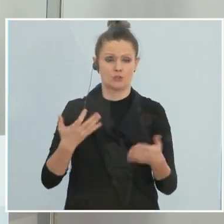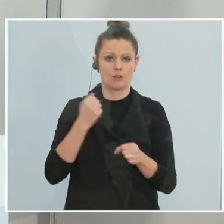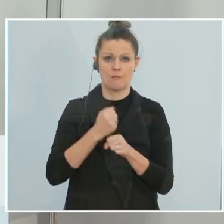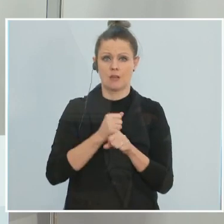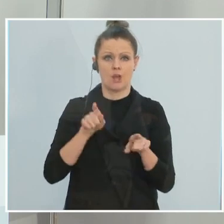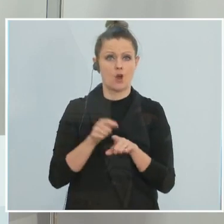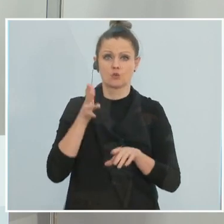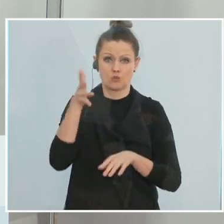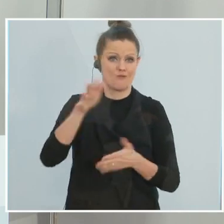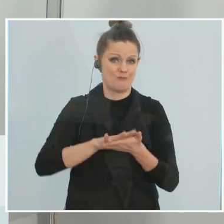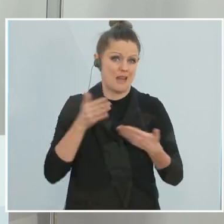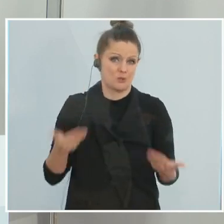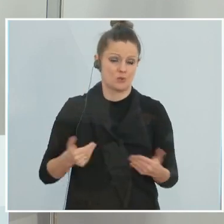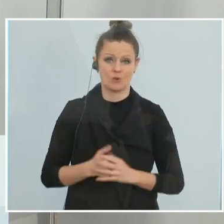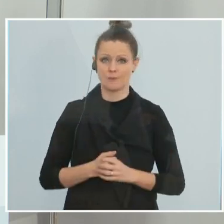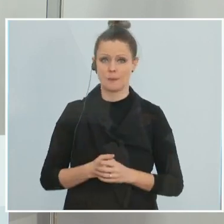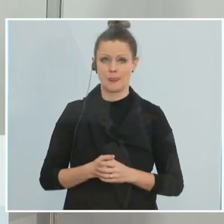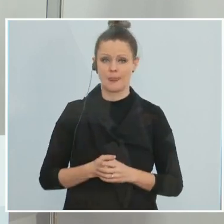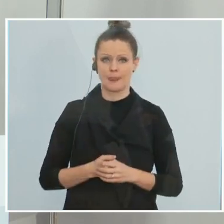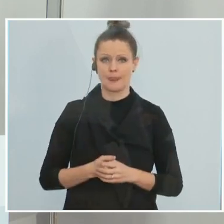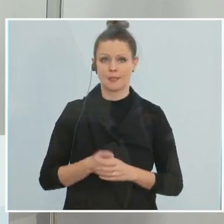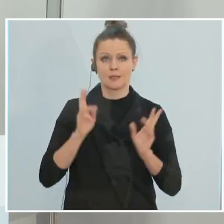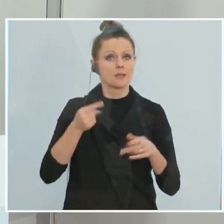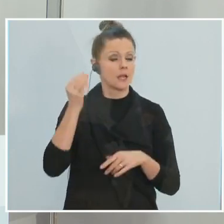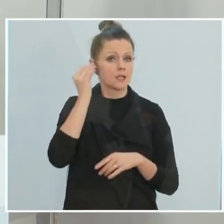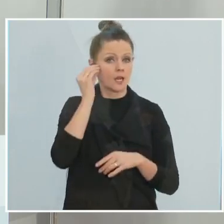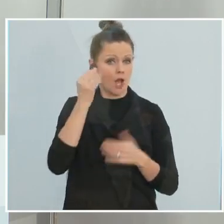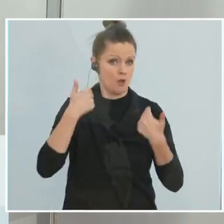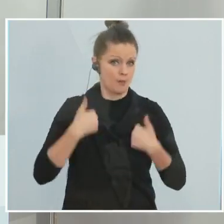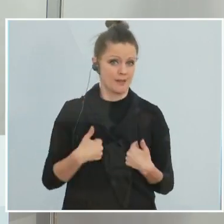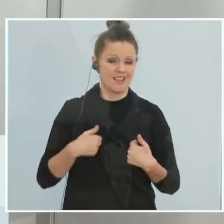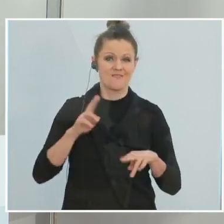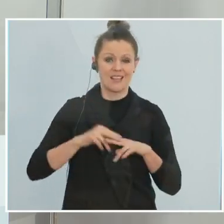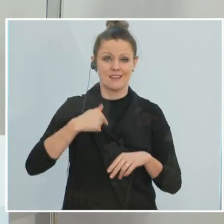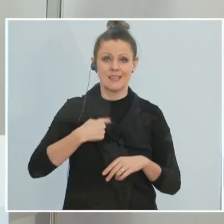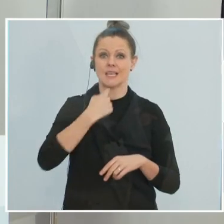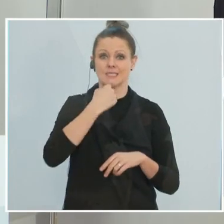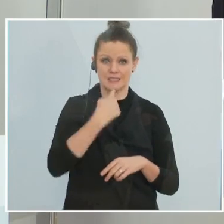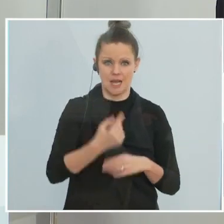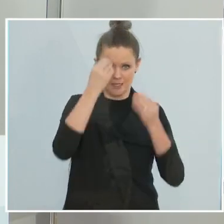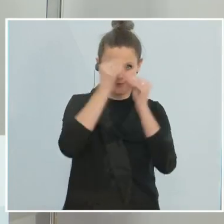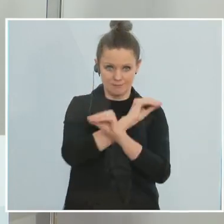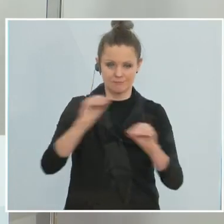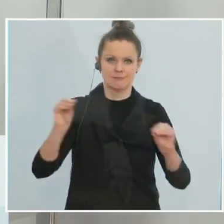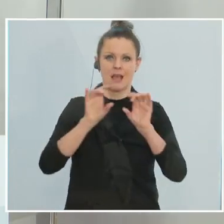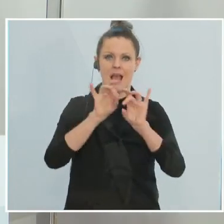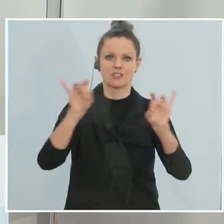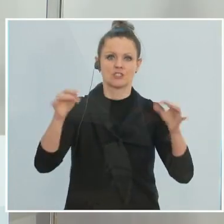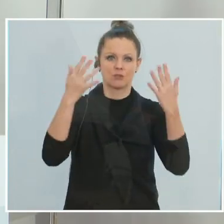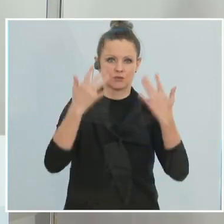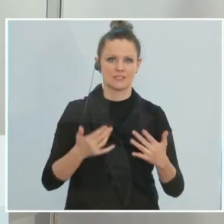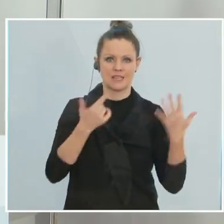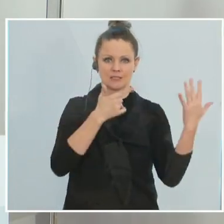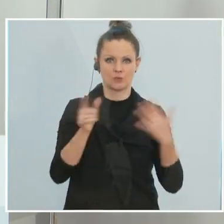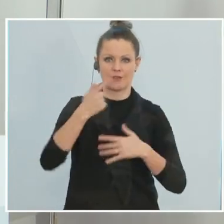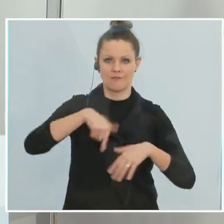werden wir auch immer so handhaben. Denn Sie können mir glauben, wenn ich den Menschen sage, wenn die Ansteigungszahlen bei 700 sind, dann